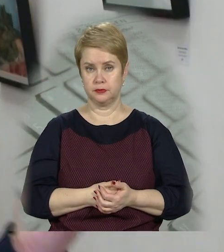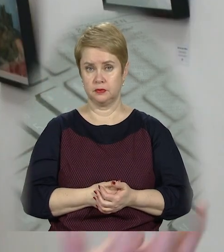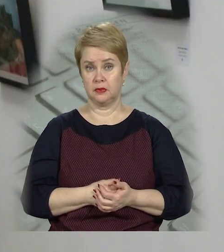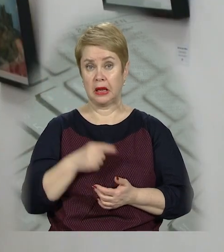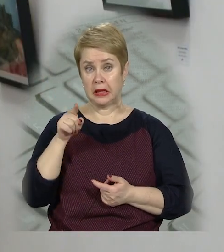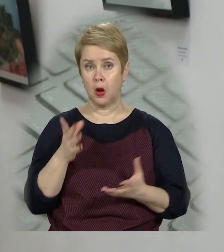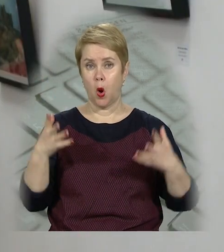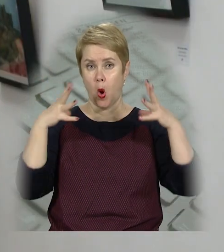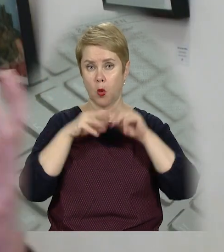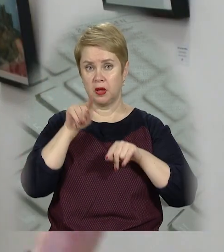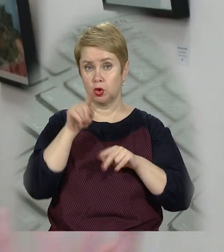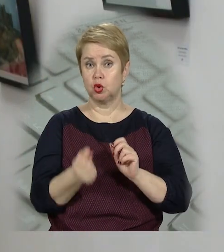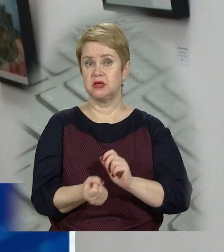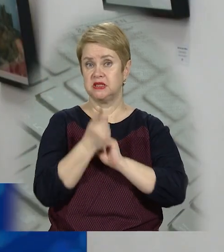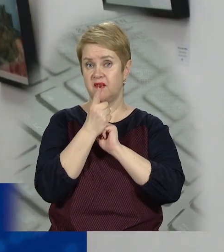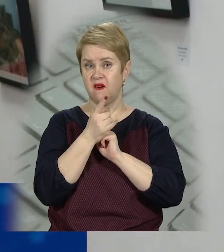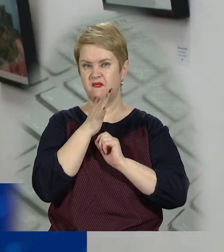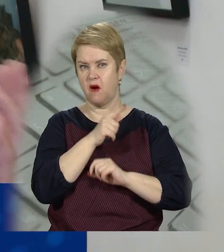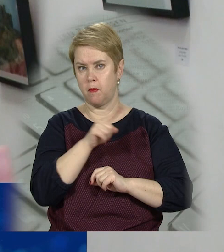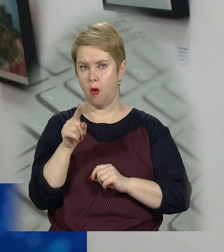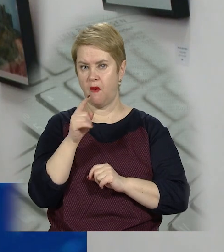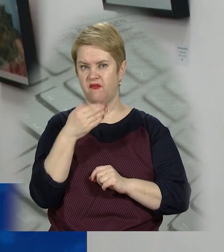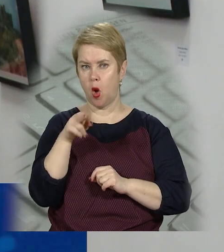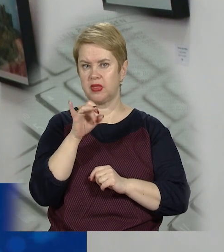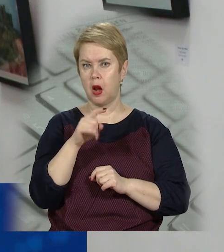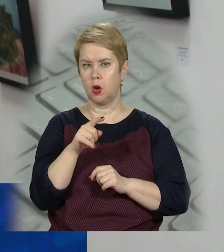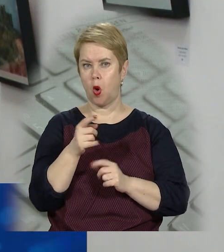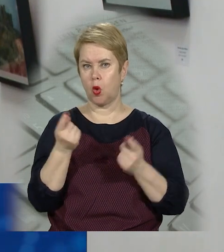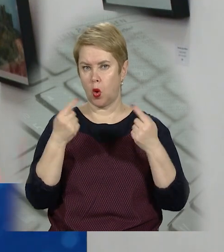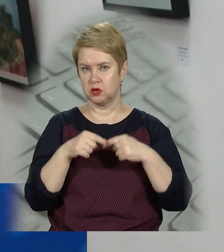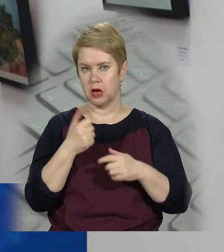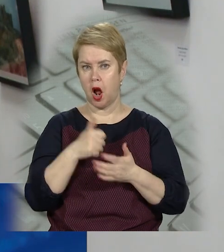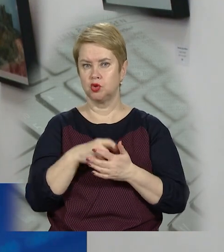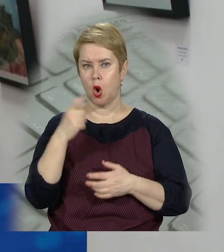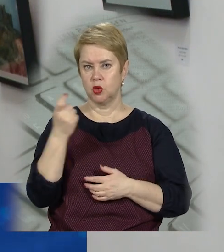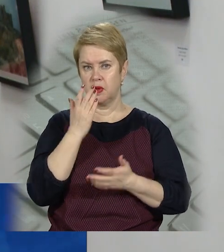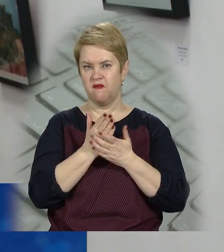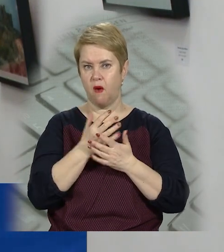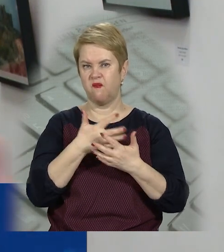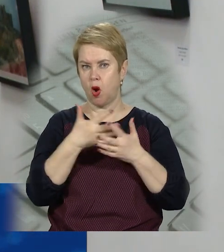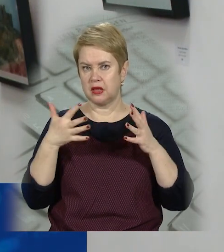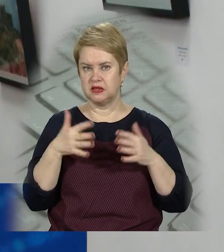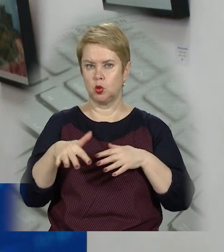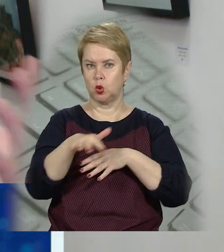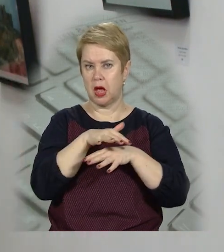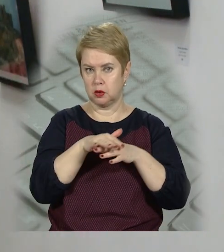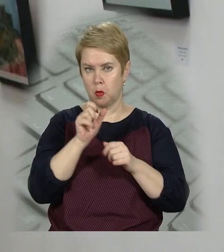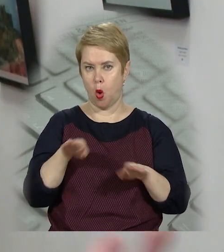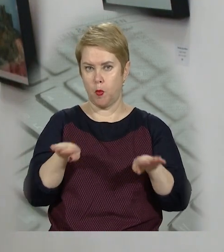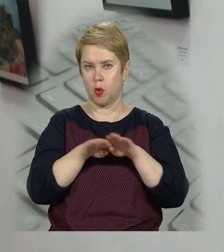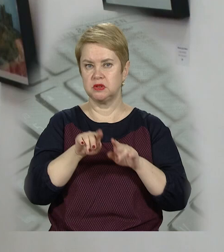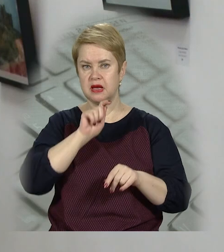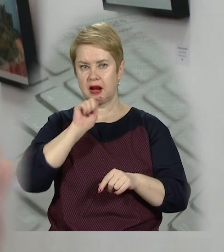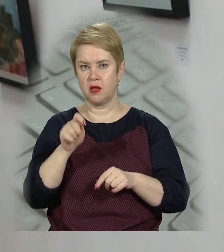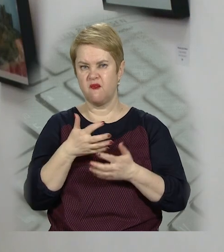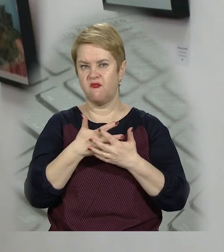Їх об'єднає те, що вони з'явилися в епоху феодального розпаду. Кожен господар мав фортецю і територію. Зараз це можна порівняти з